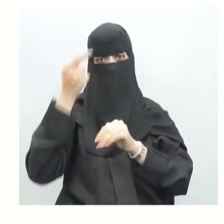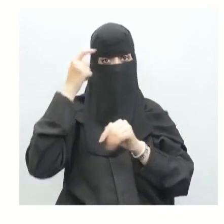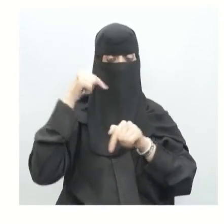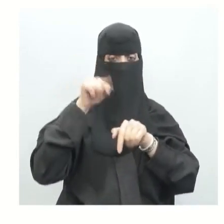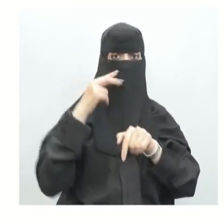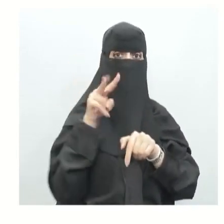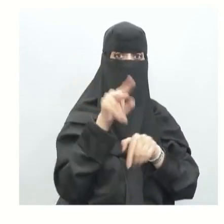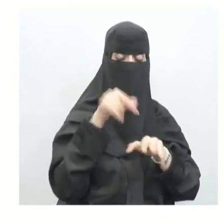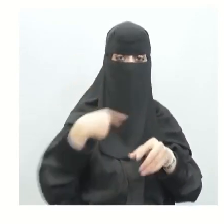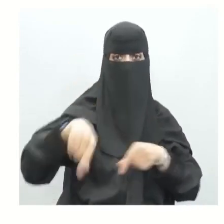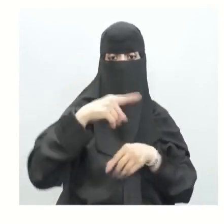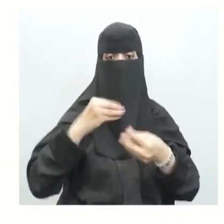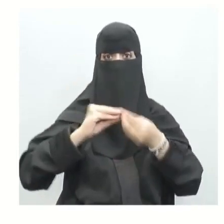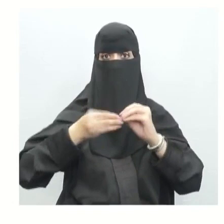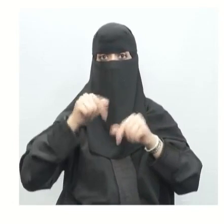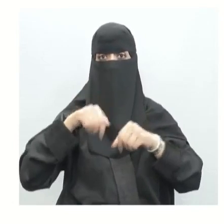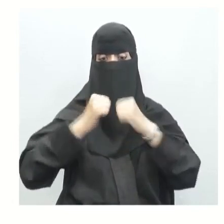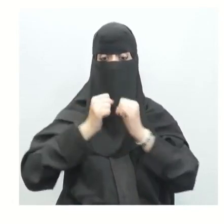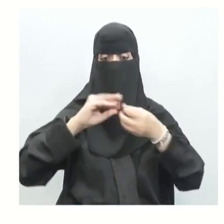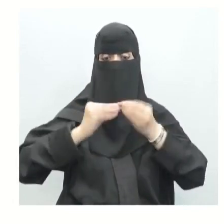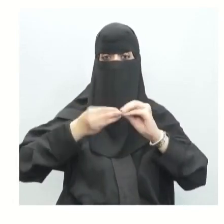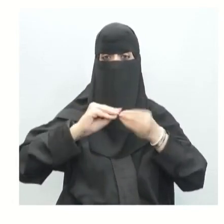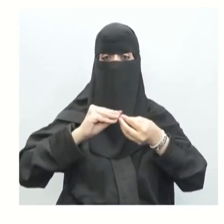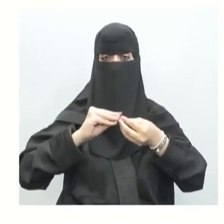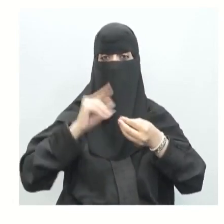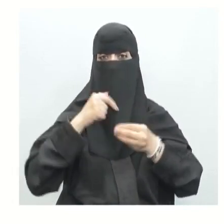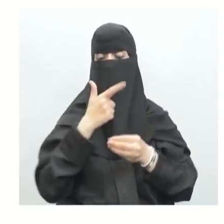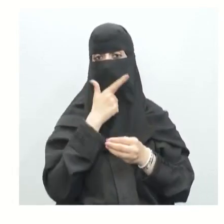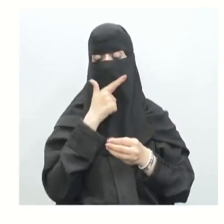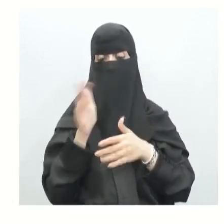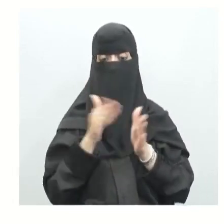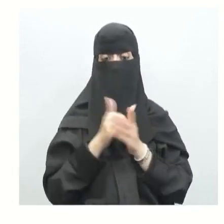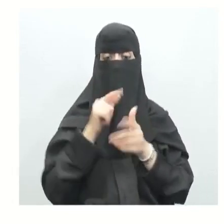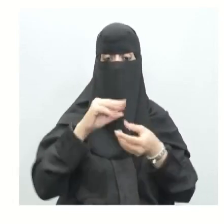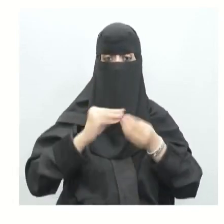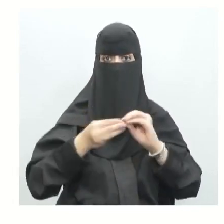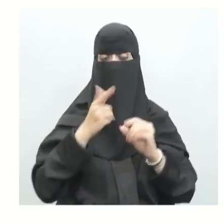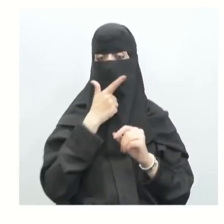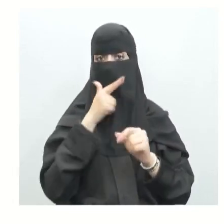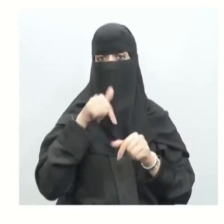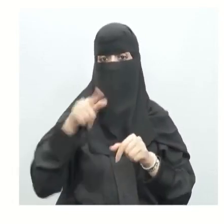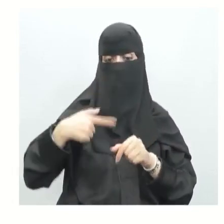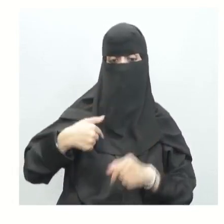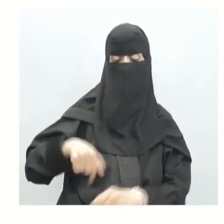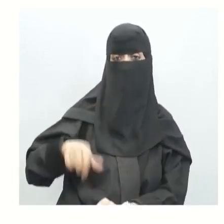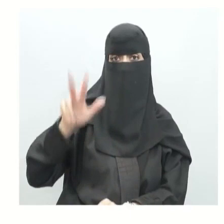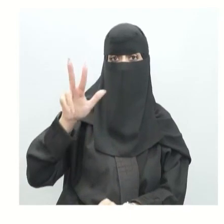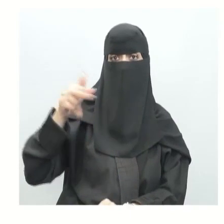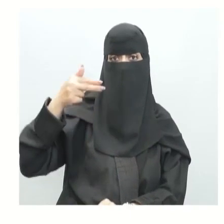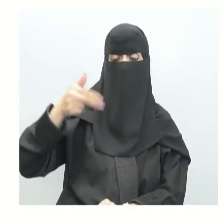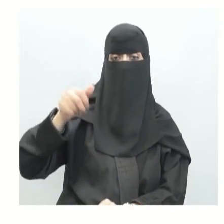تكونون شاهدتم أيضا أن لون الغضاريف يكون أبيض فلونها أبيض وهو ما يسمى